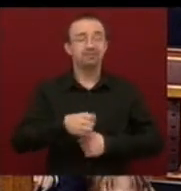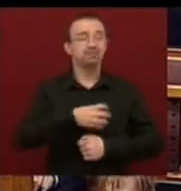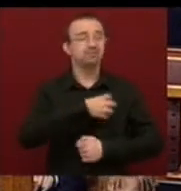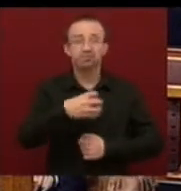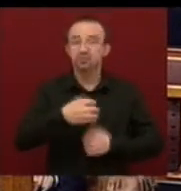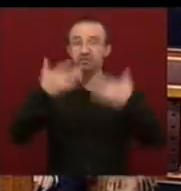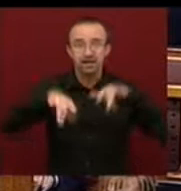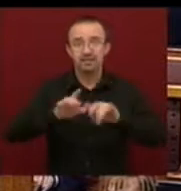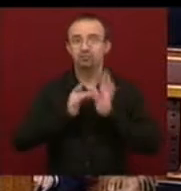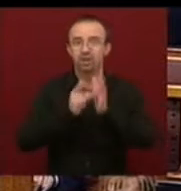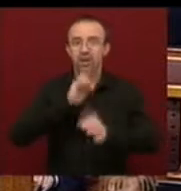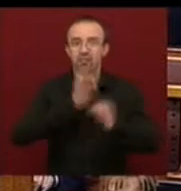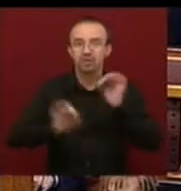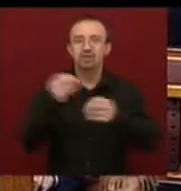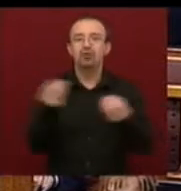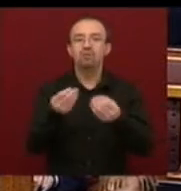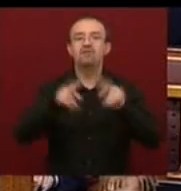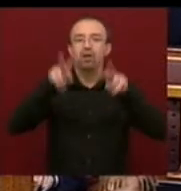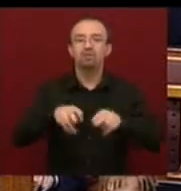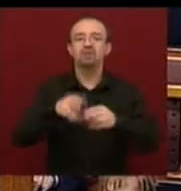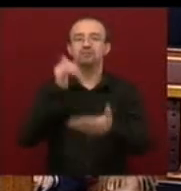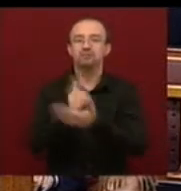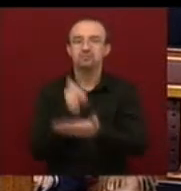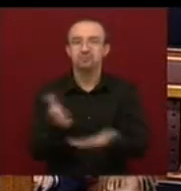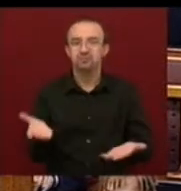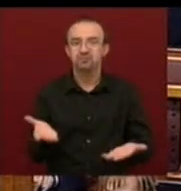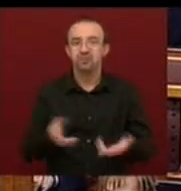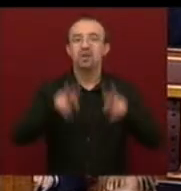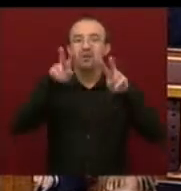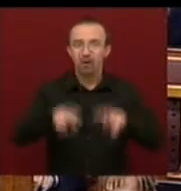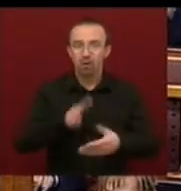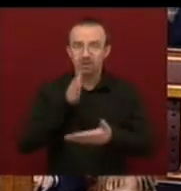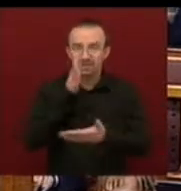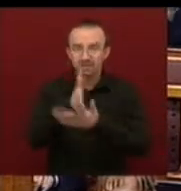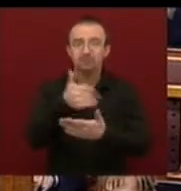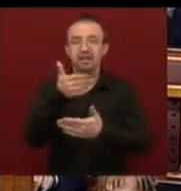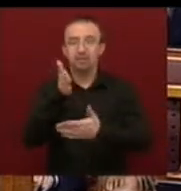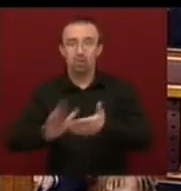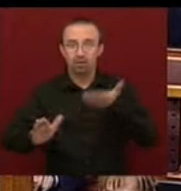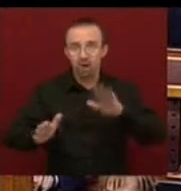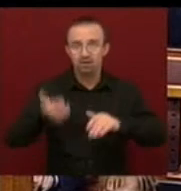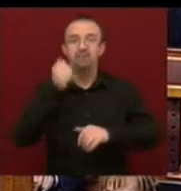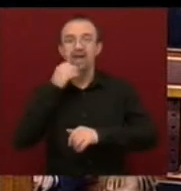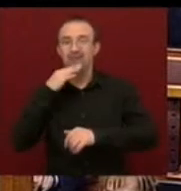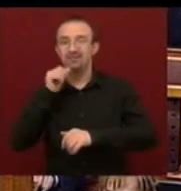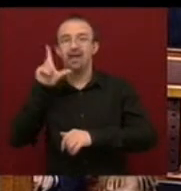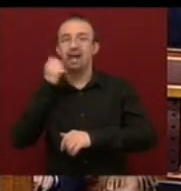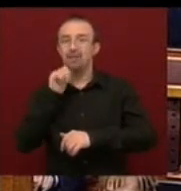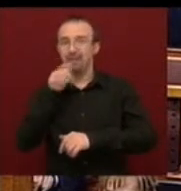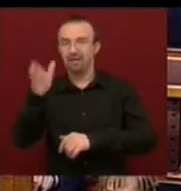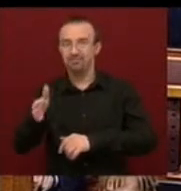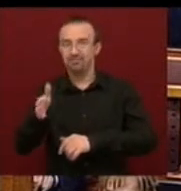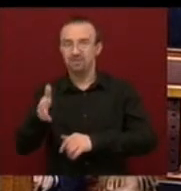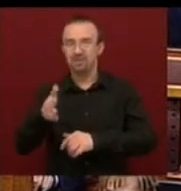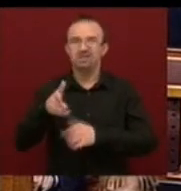helyzet azért jól kirajzolja, hogy mi Magyarországon a valódi törésvonal. A valódi törésvonalnak az egyik oldalán áll az MSZP és az LNP, amelyek ugyan